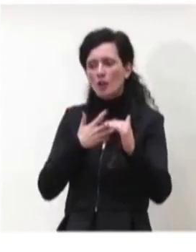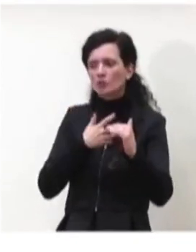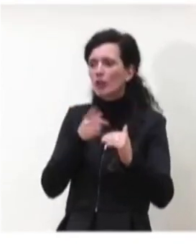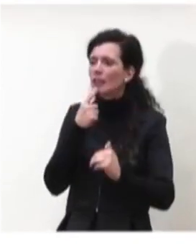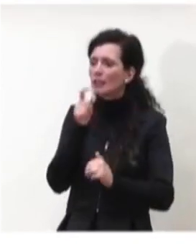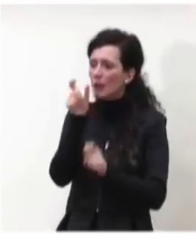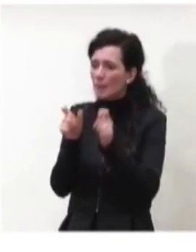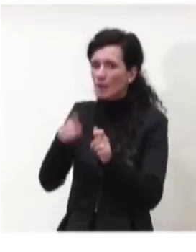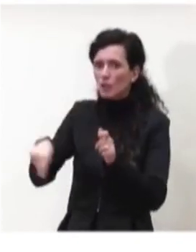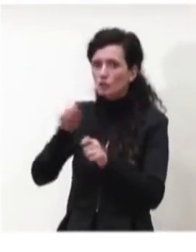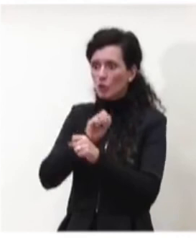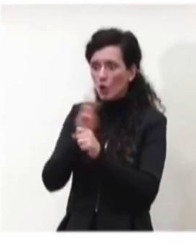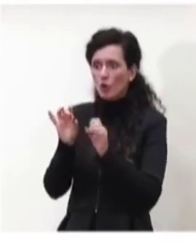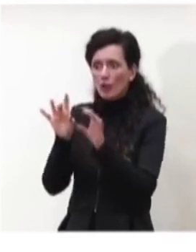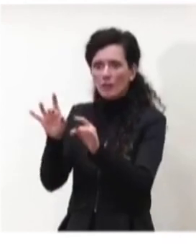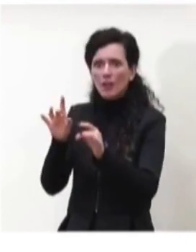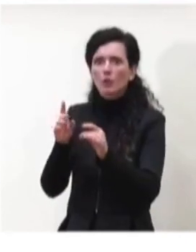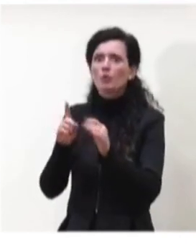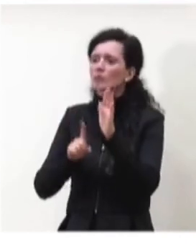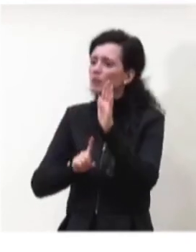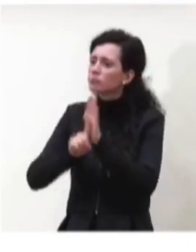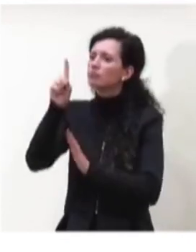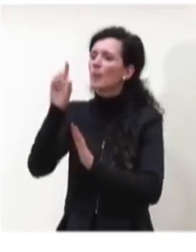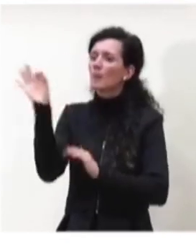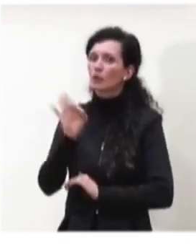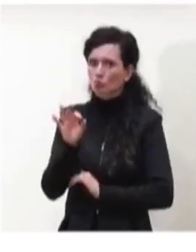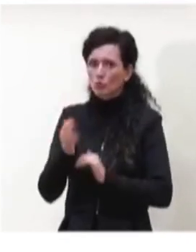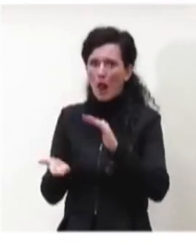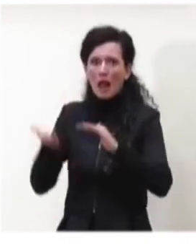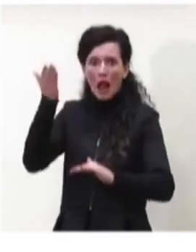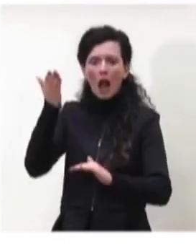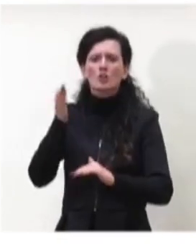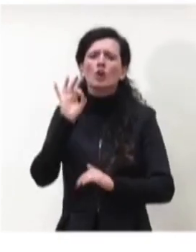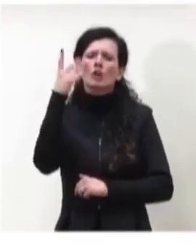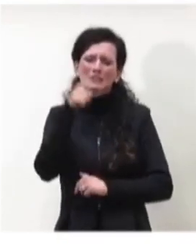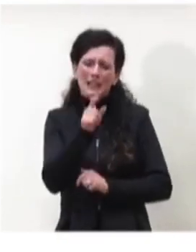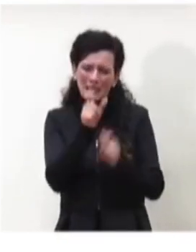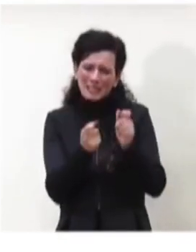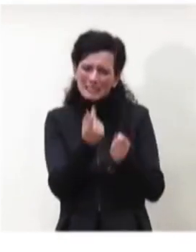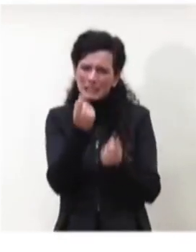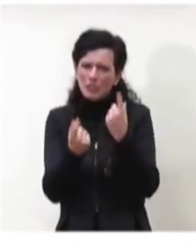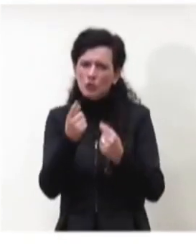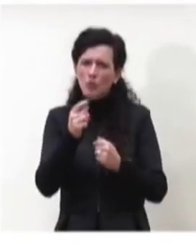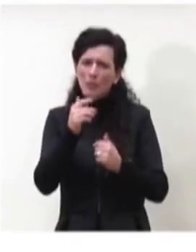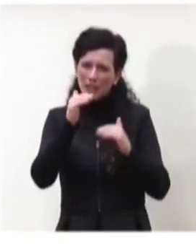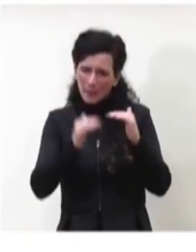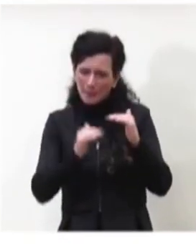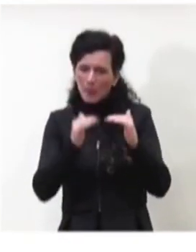anche essendo minoritaria coinvolge molte molte persone.